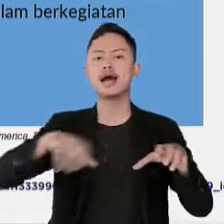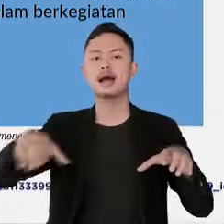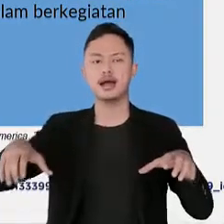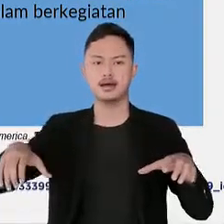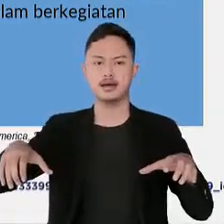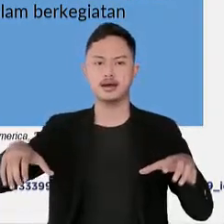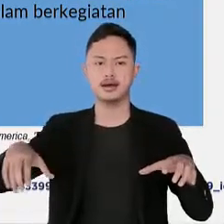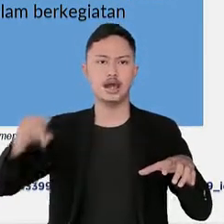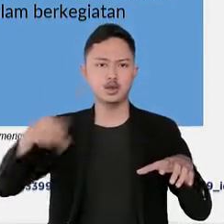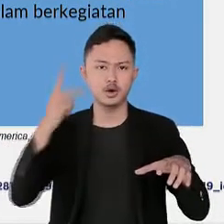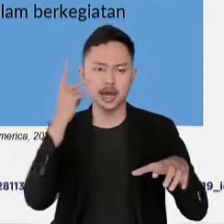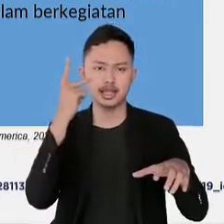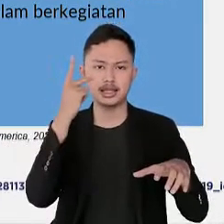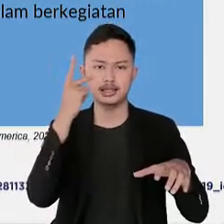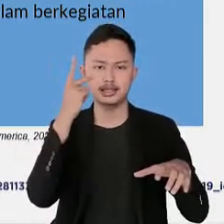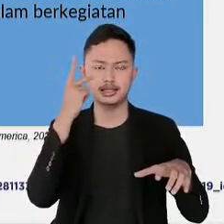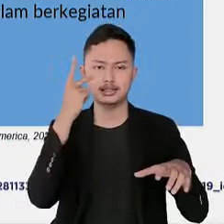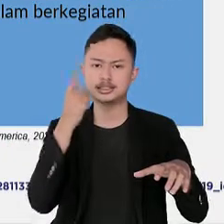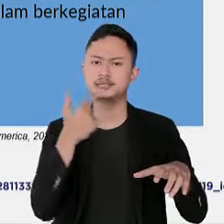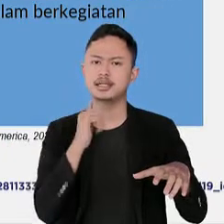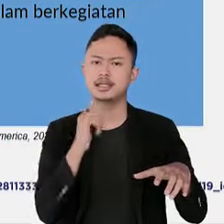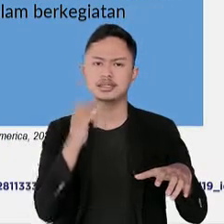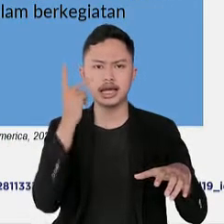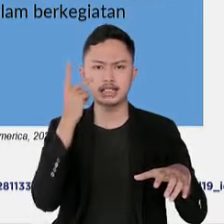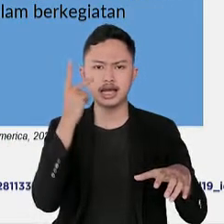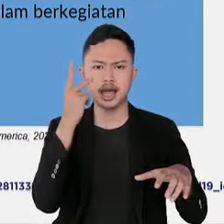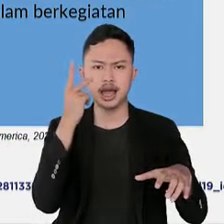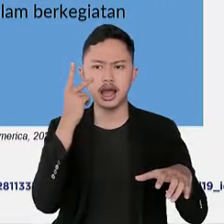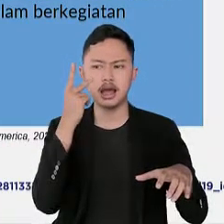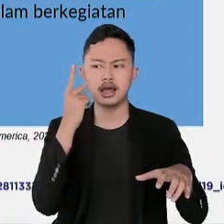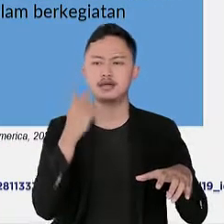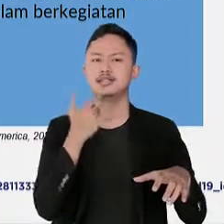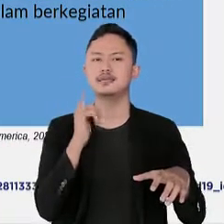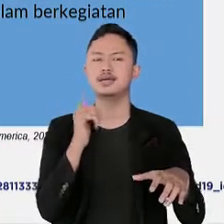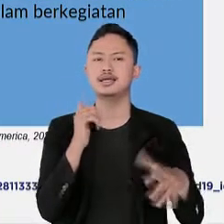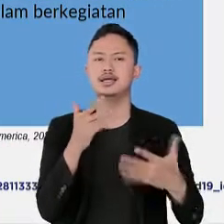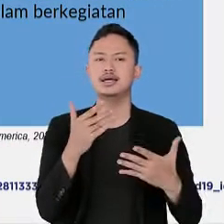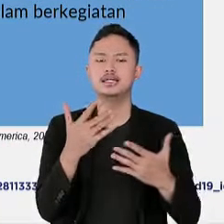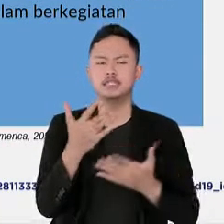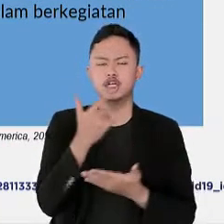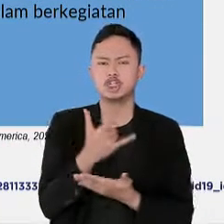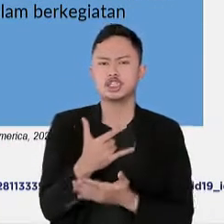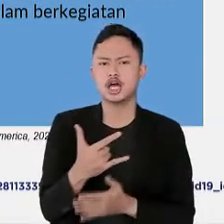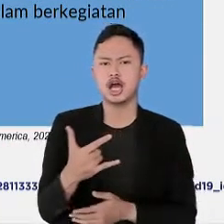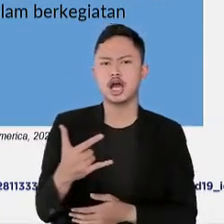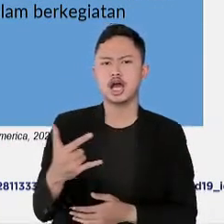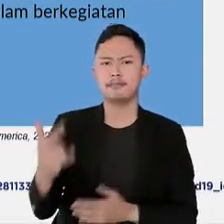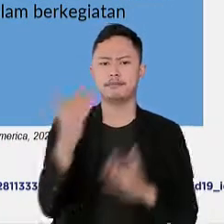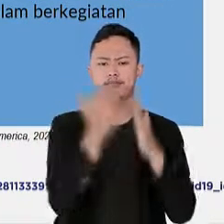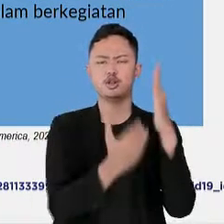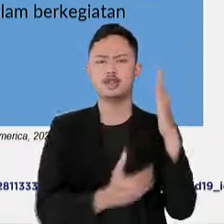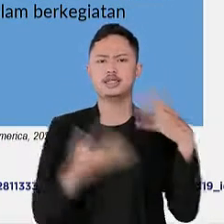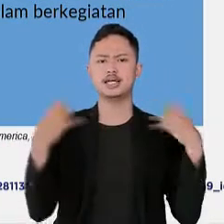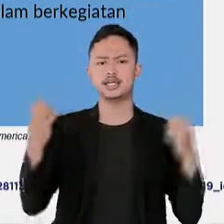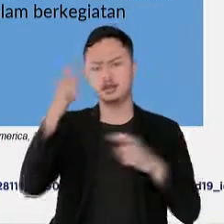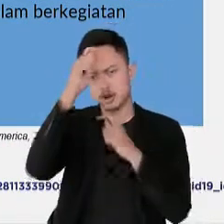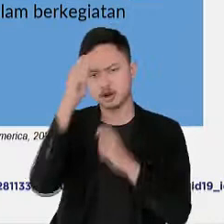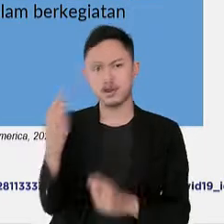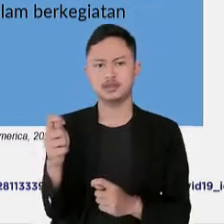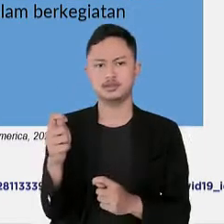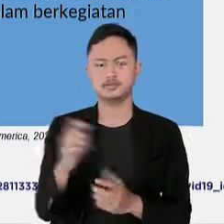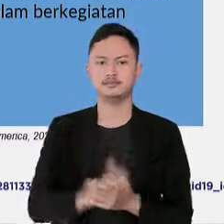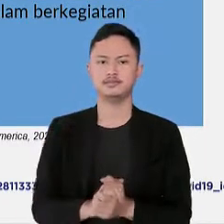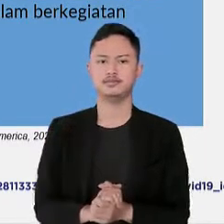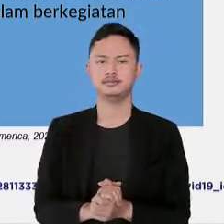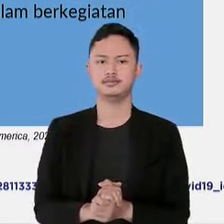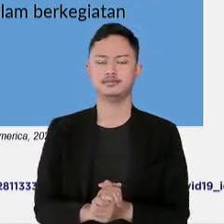gal antisipasi yang dapat dilakukan adalah konsisten mematuhi protokol kesehatan segera meruj